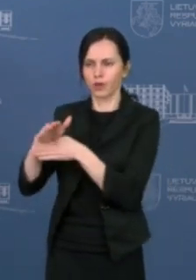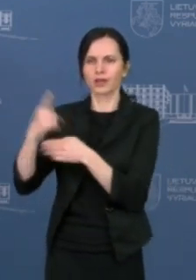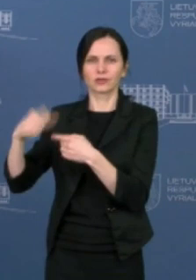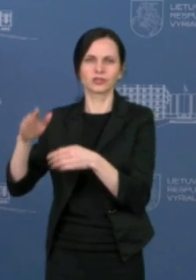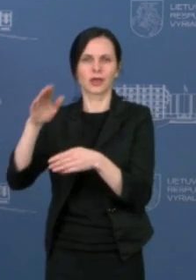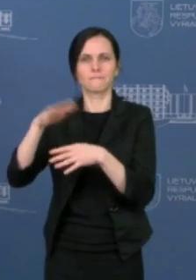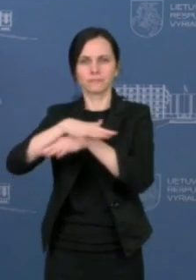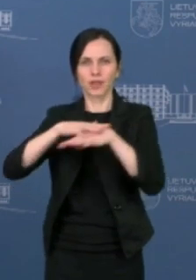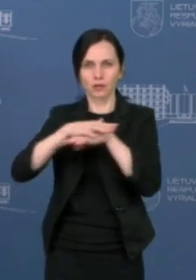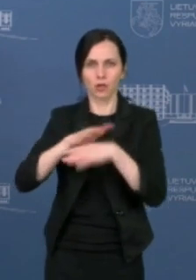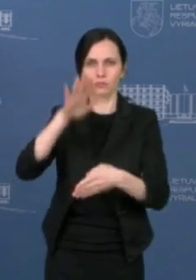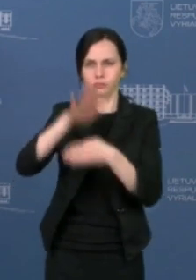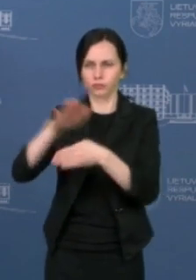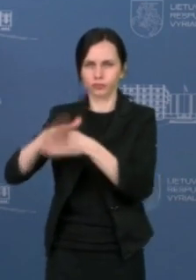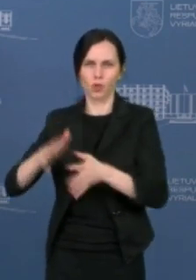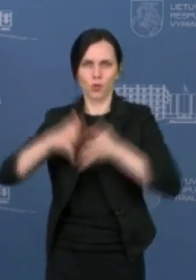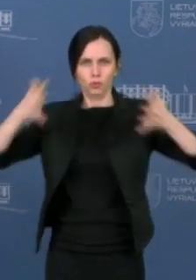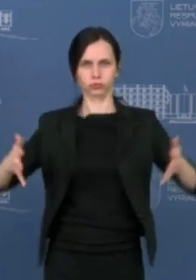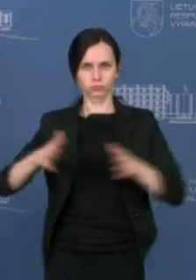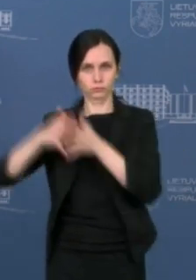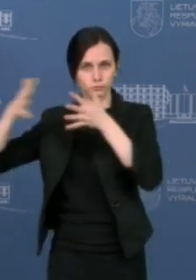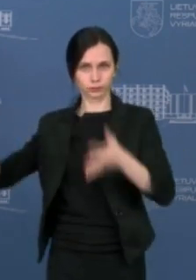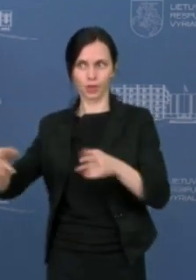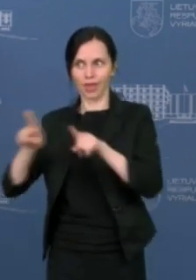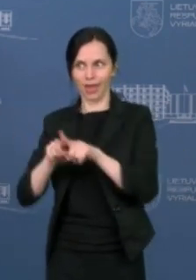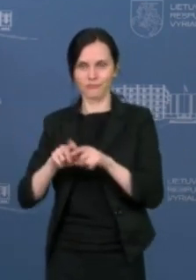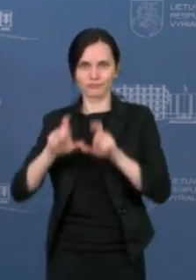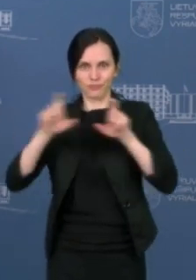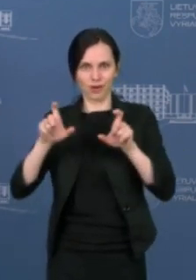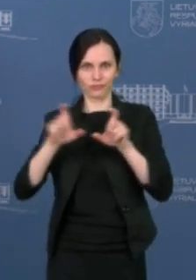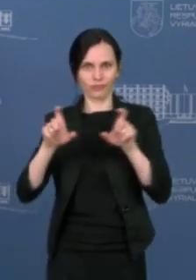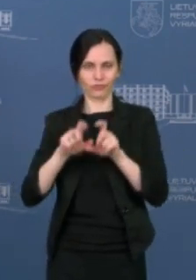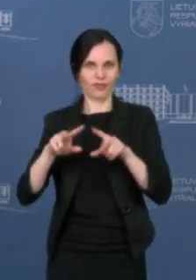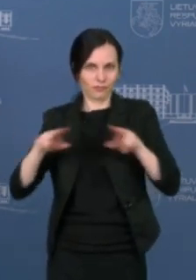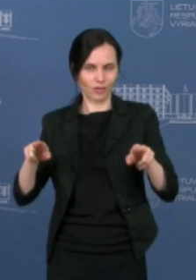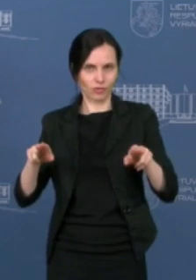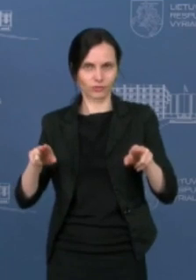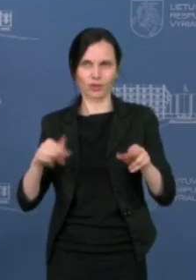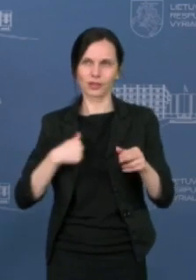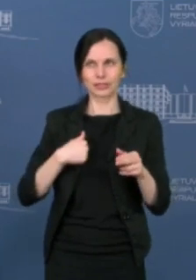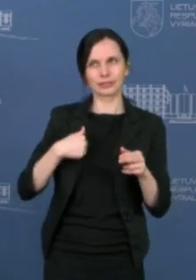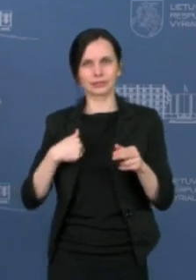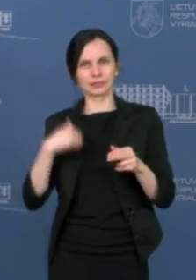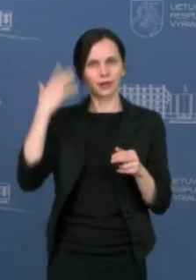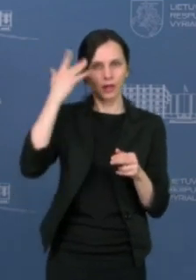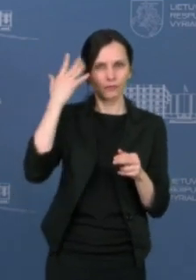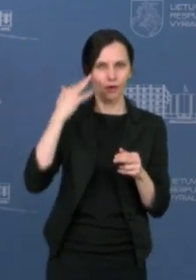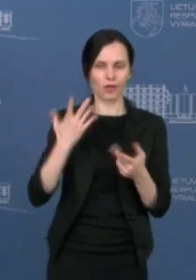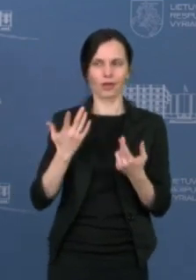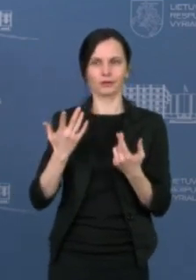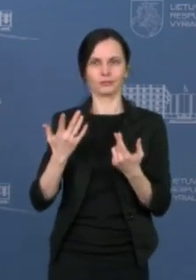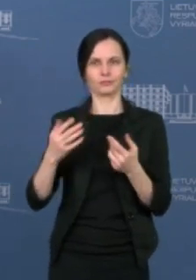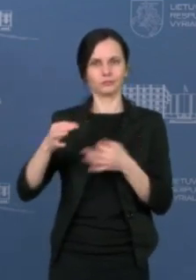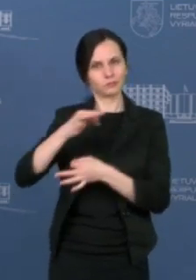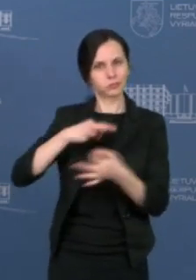turgavėtėse, yra labai dideli, praktiškai jau tokie kaip ir prekybos centrai, tai tą logiką, vadovaujantis, jog didžiųjų plotų